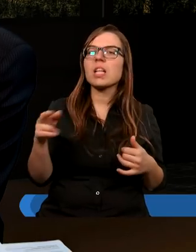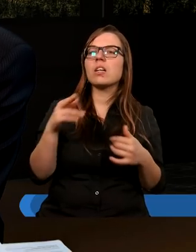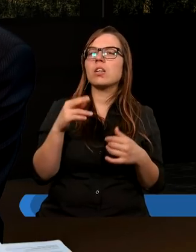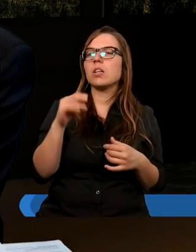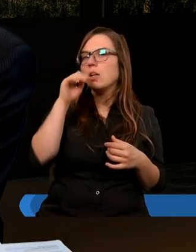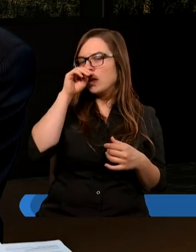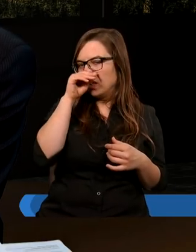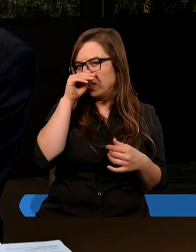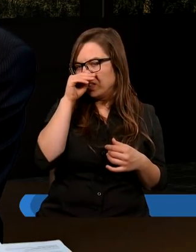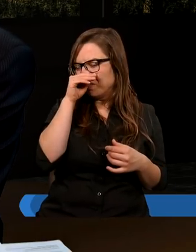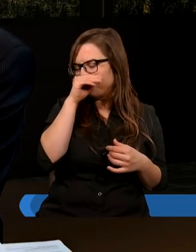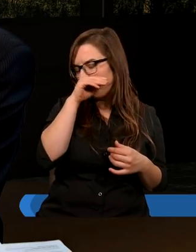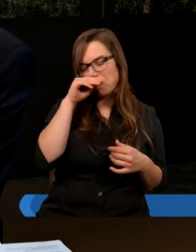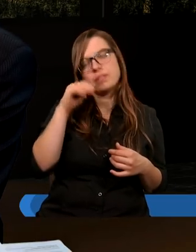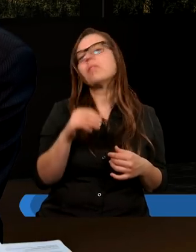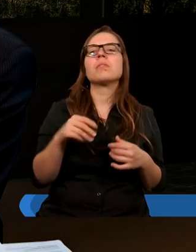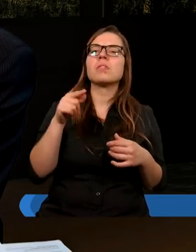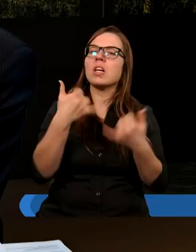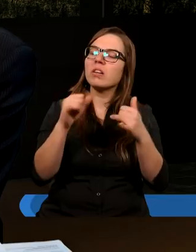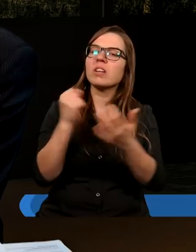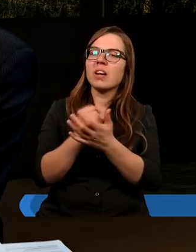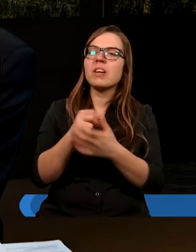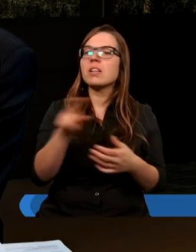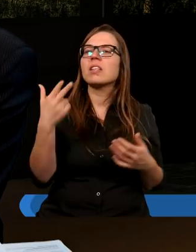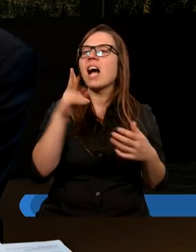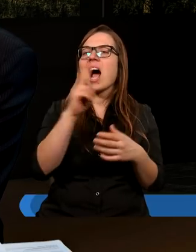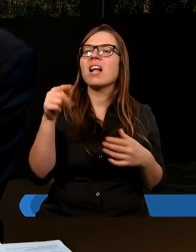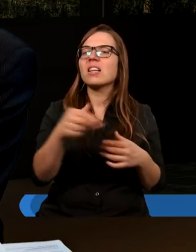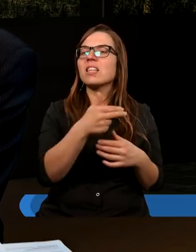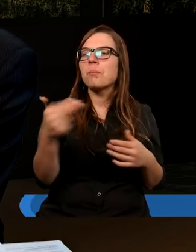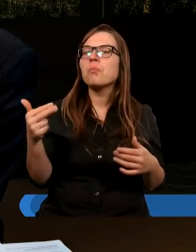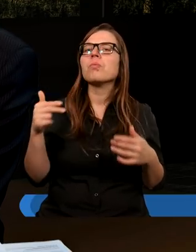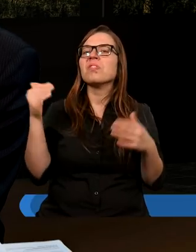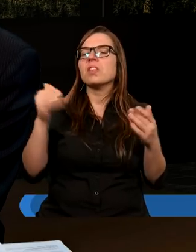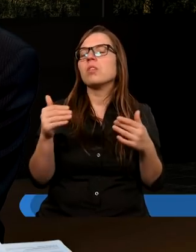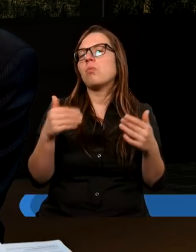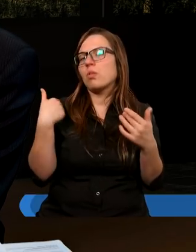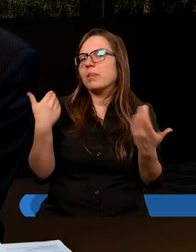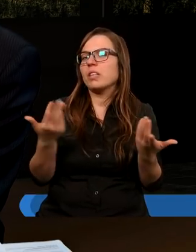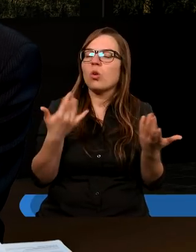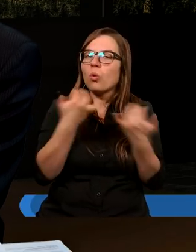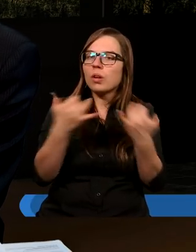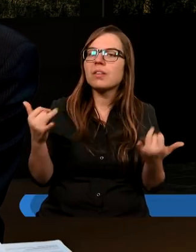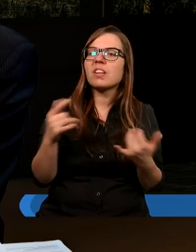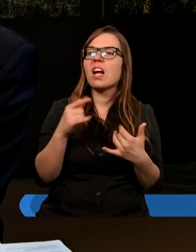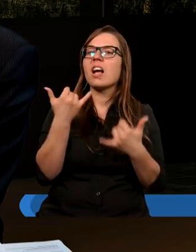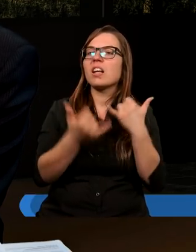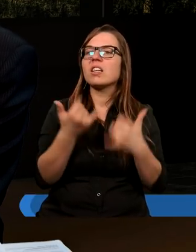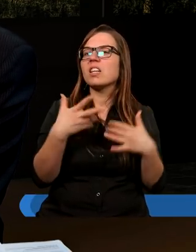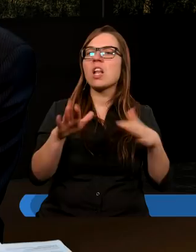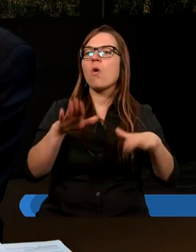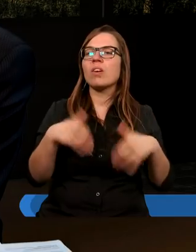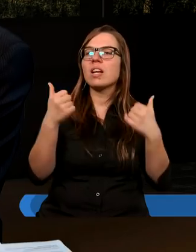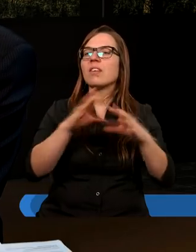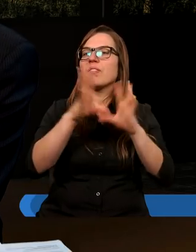tylko sygnalnie o pewnych sprawach mówimy. Każdy z tych tematów mógłby być przedmiotem oddzielnego studium. Ale jeżeli nie